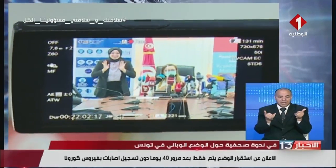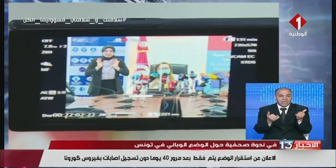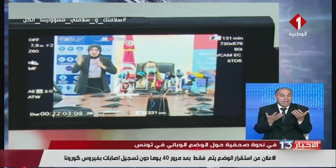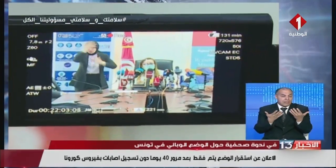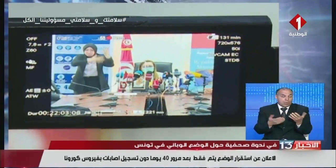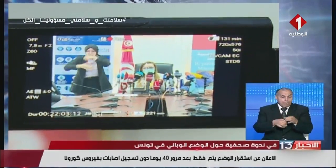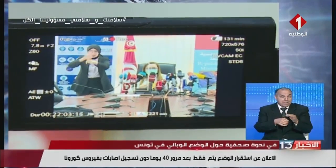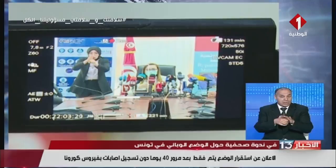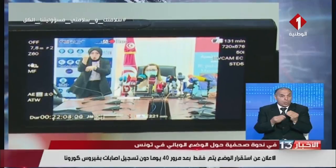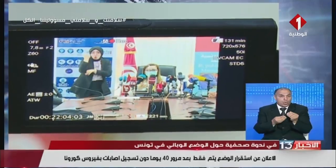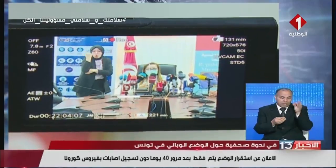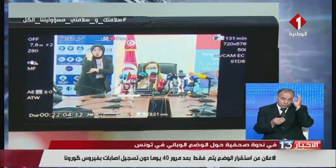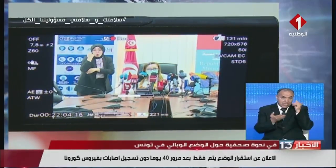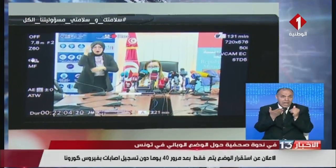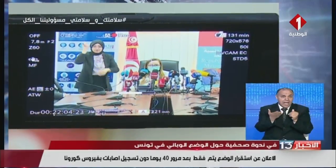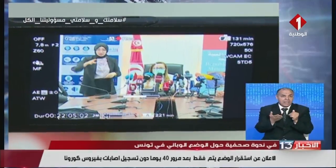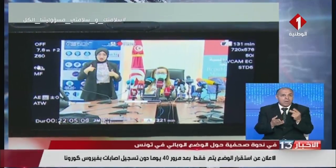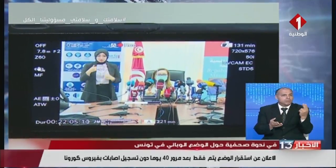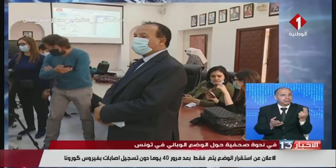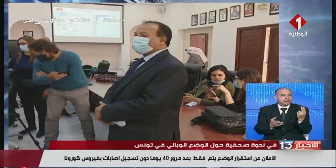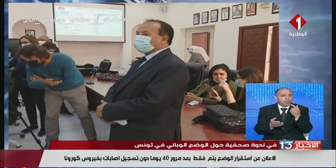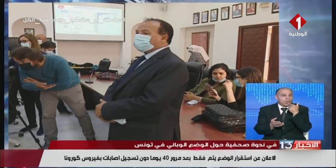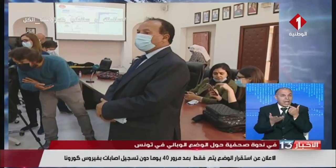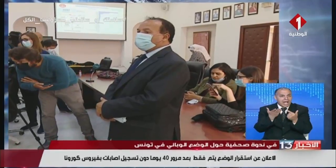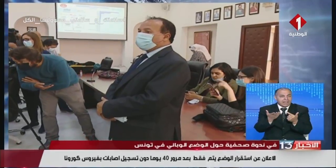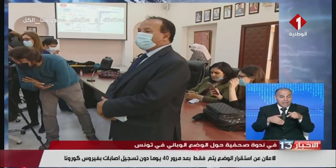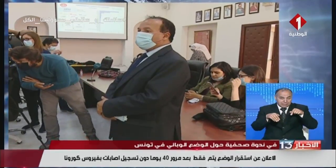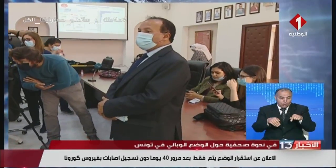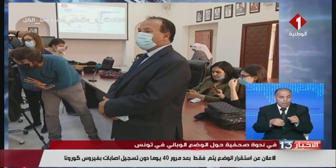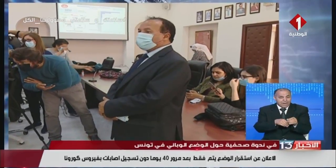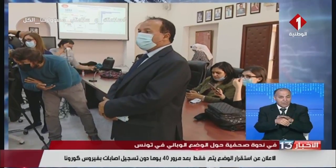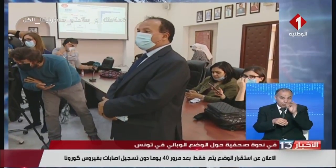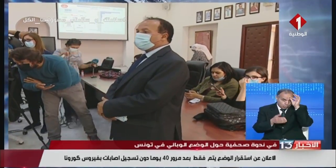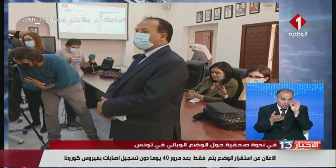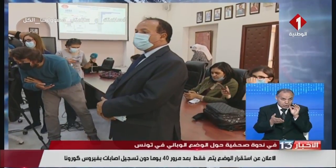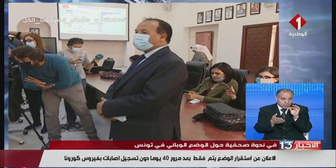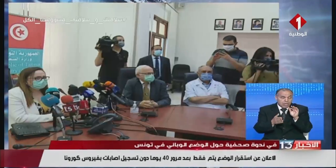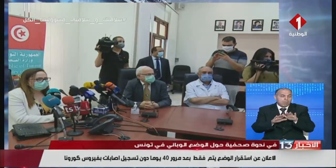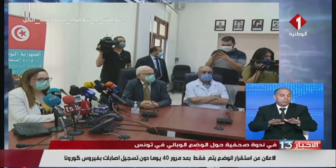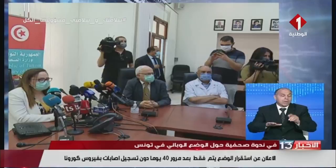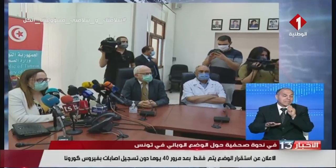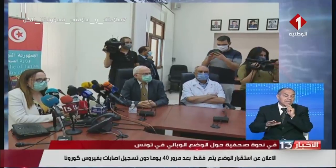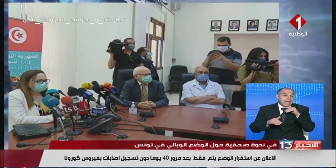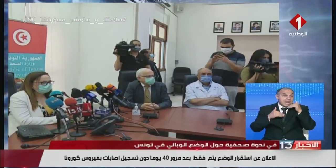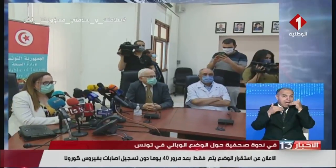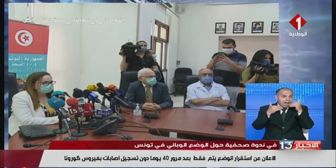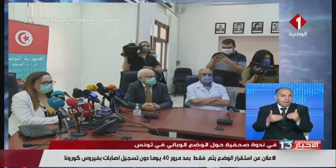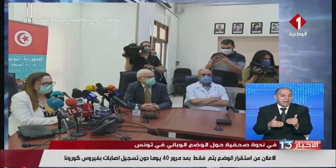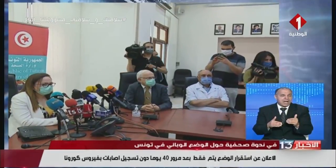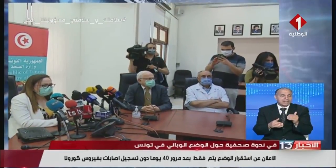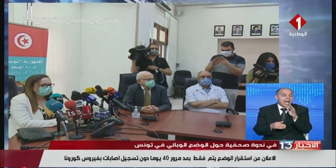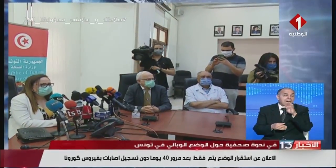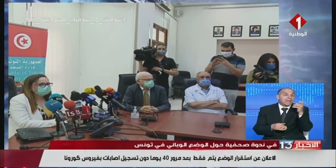الوضع الوبائي في تونس أنه لا يمكن اعتبار الوضع الوبائي بالبلاد مستقر إلا بعد مرور